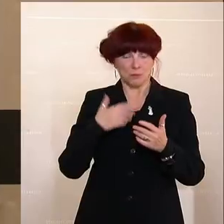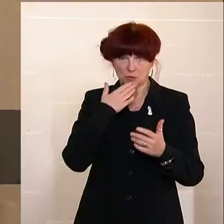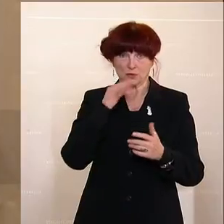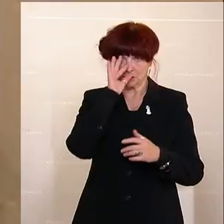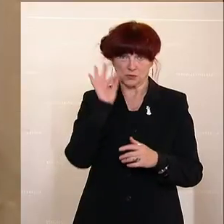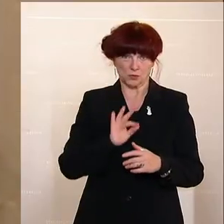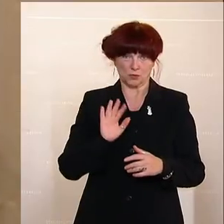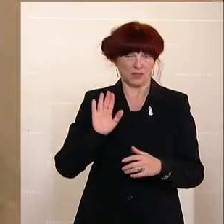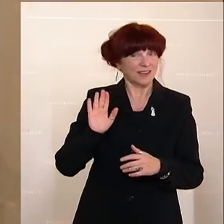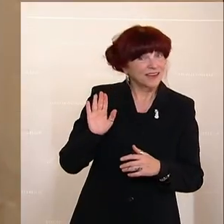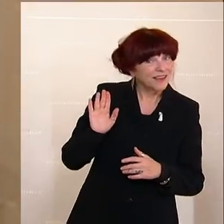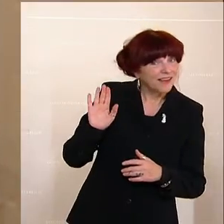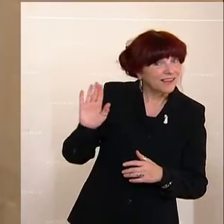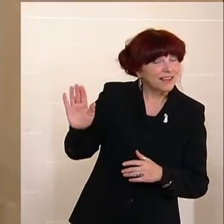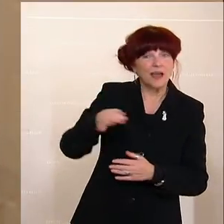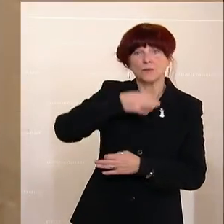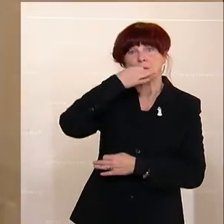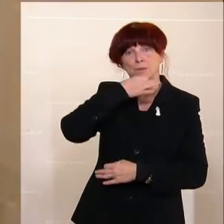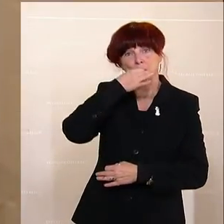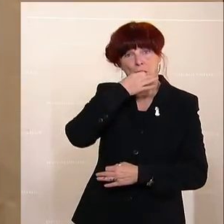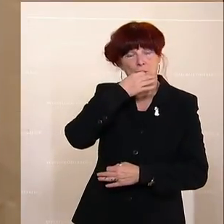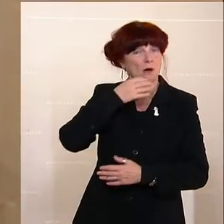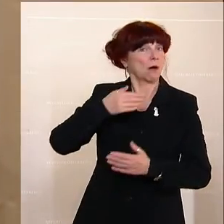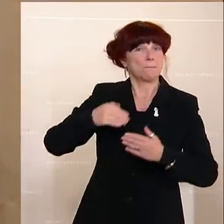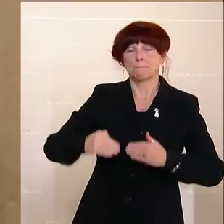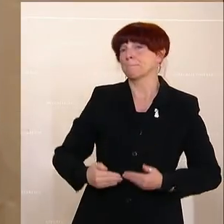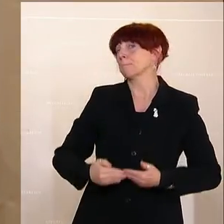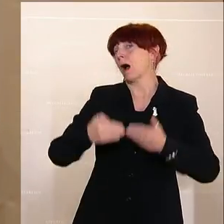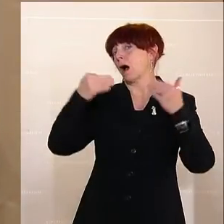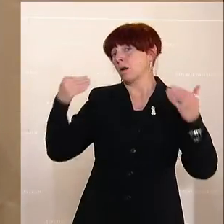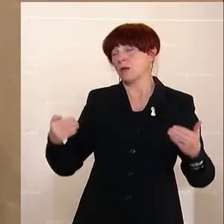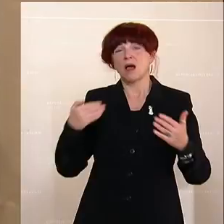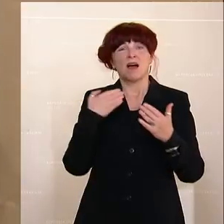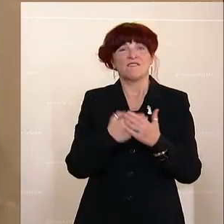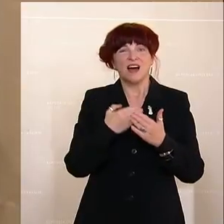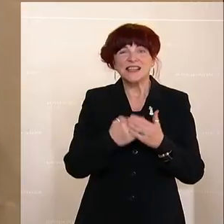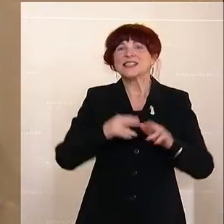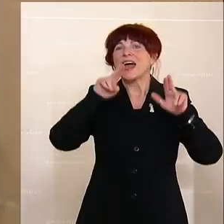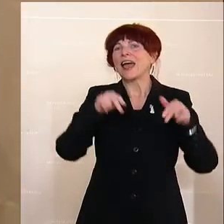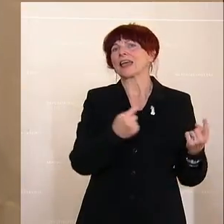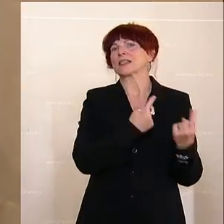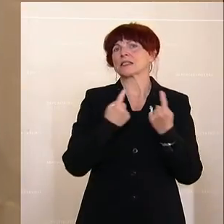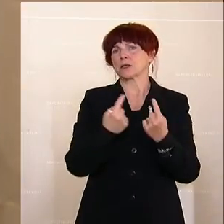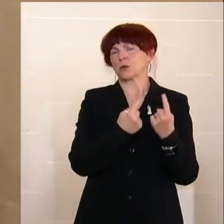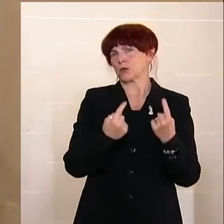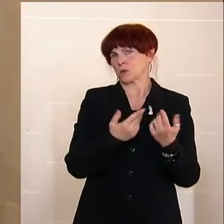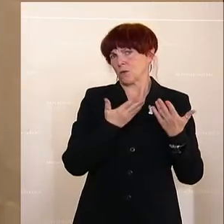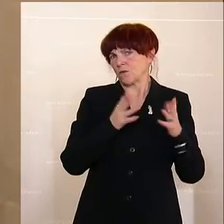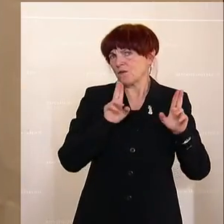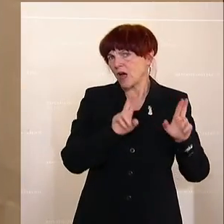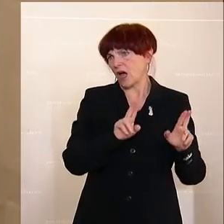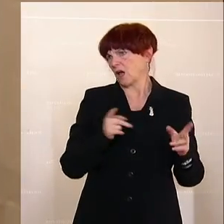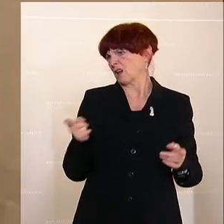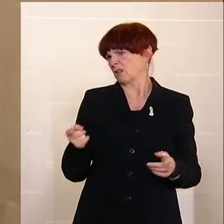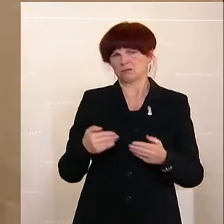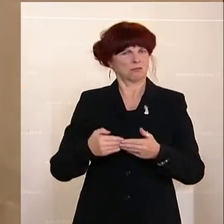weicht das, was Sie hier vorgetragen haben, von der einschlägigen Rechtslage ab. Die Frage